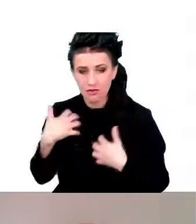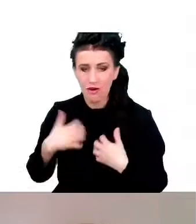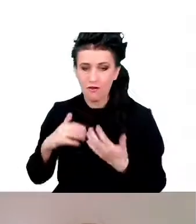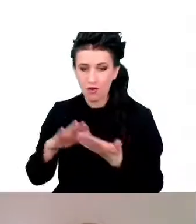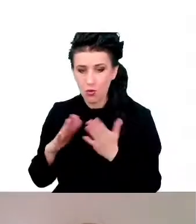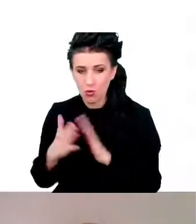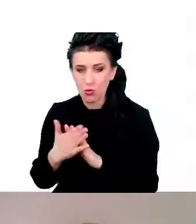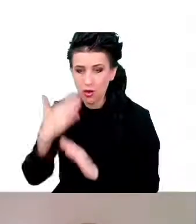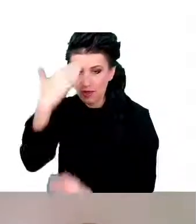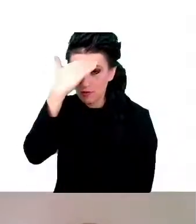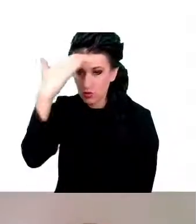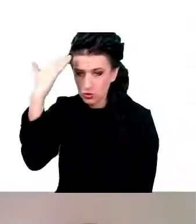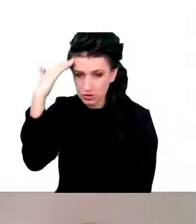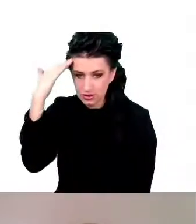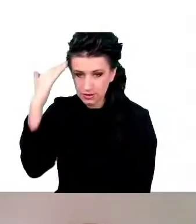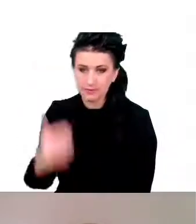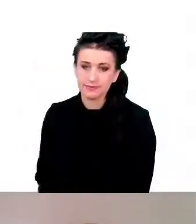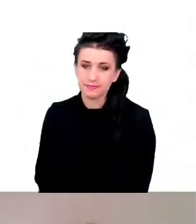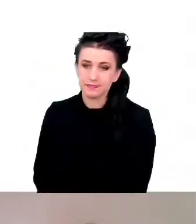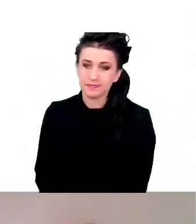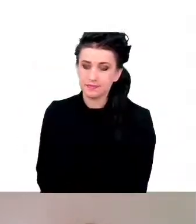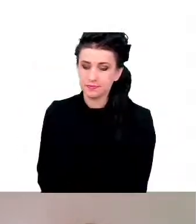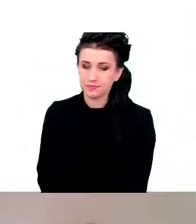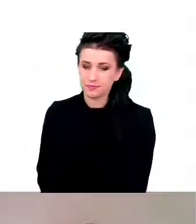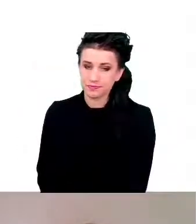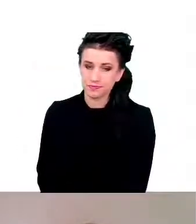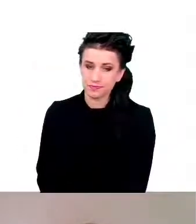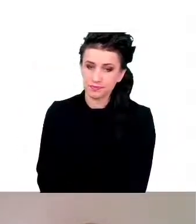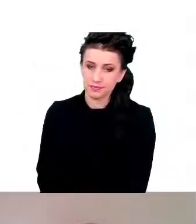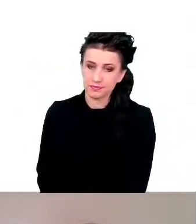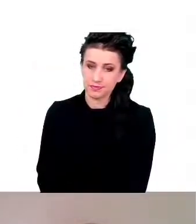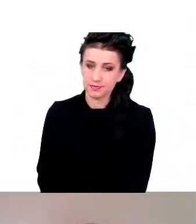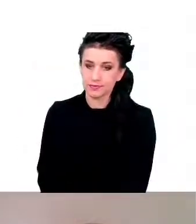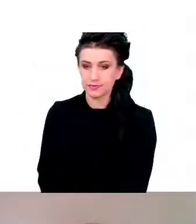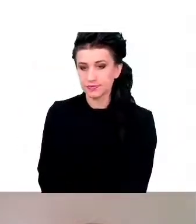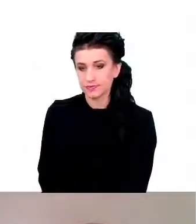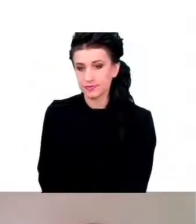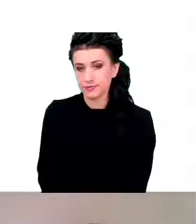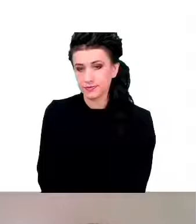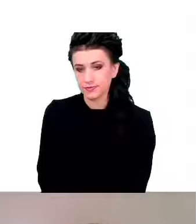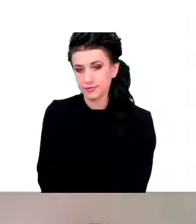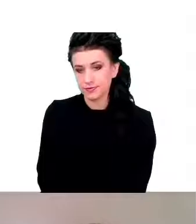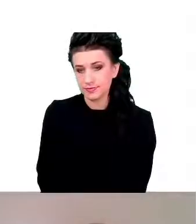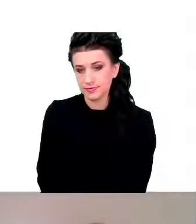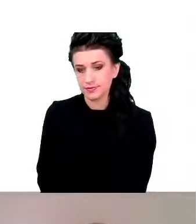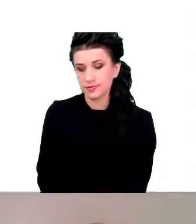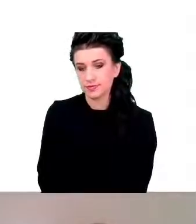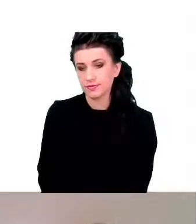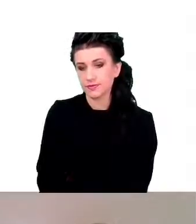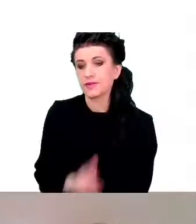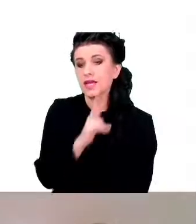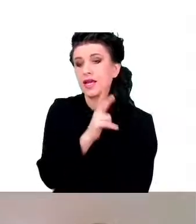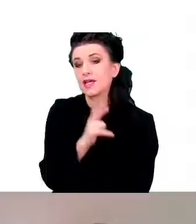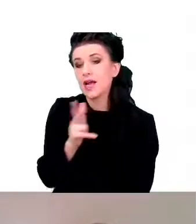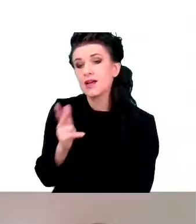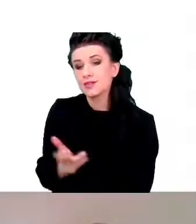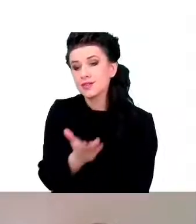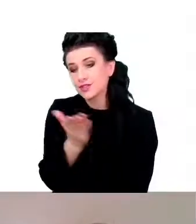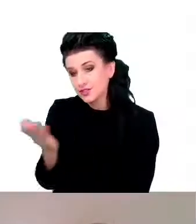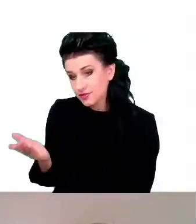każdy z Państwa na pewno